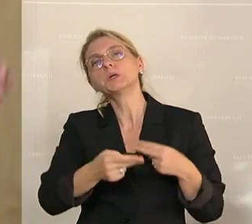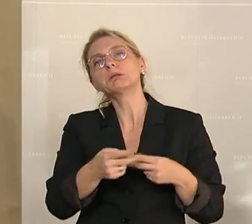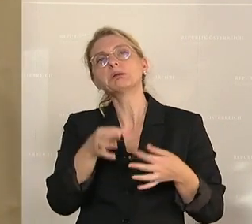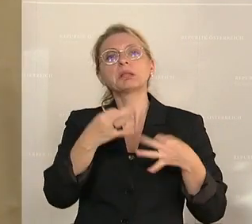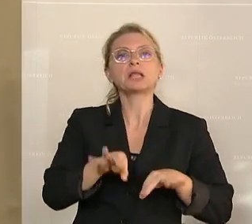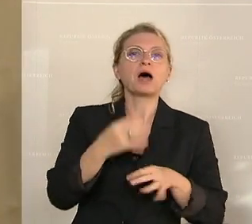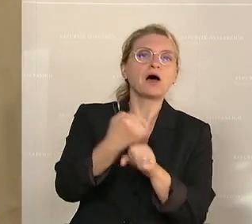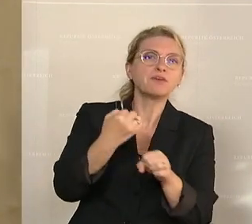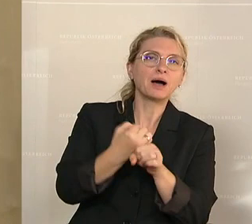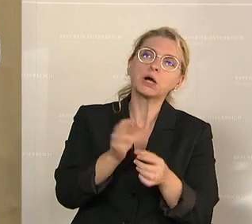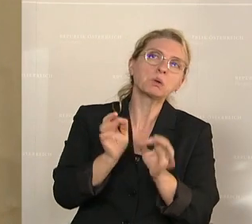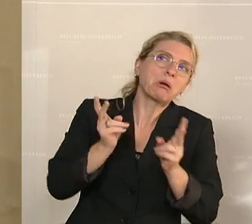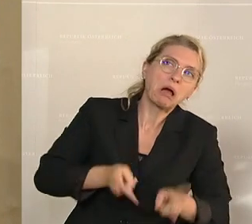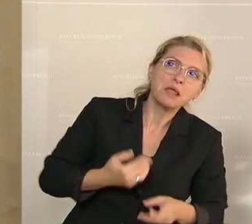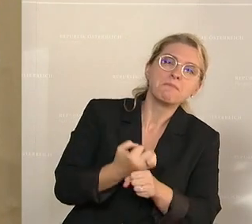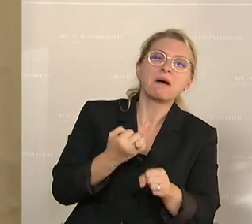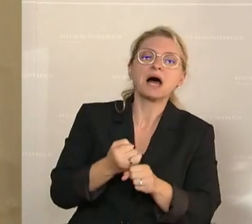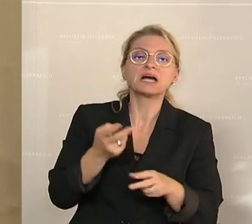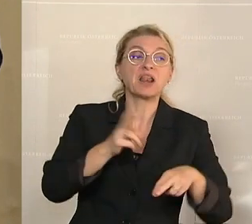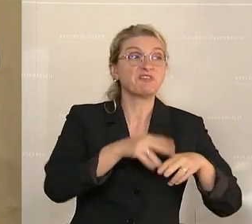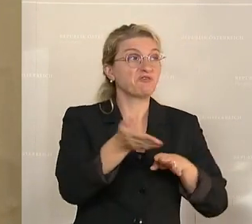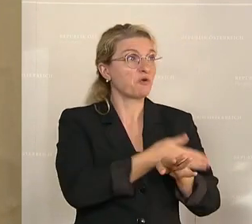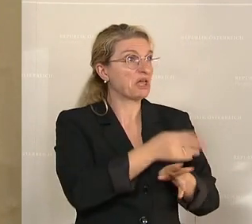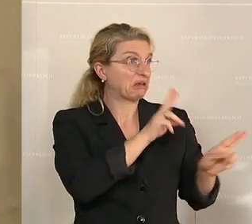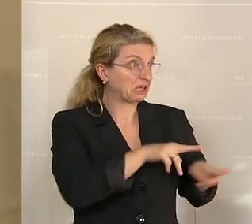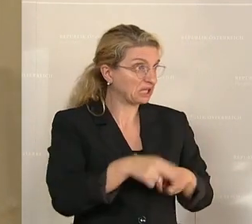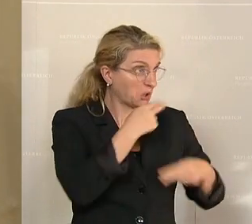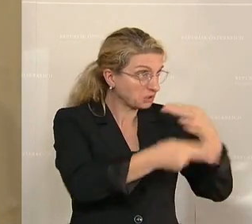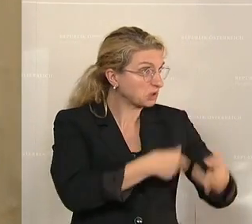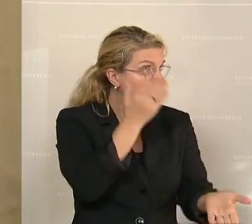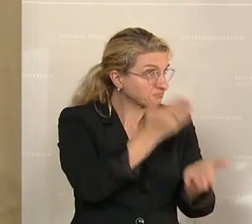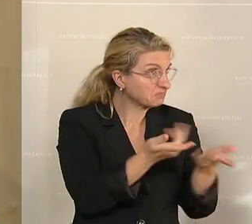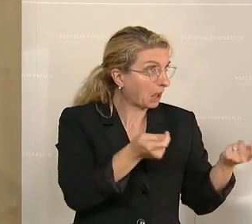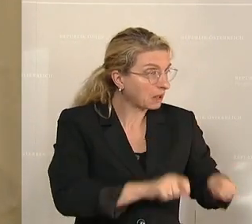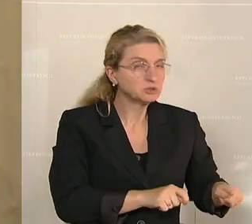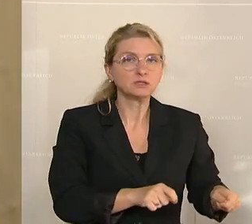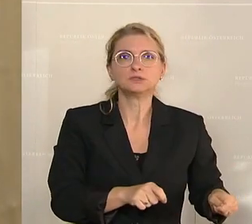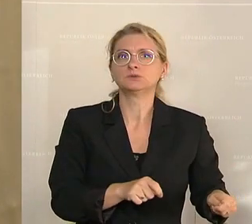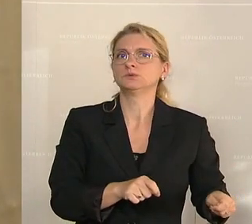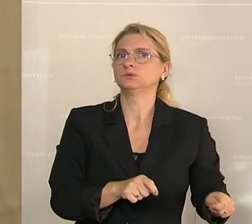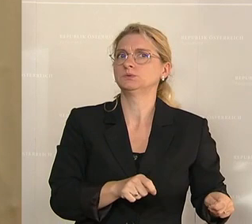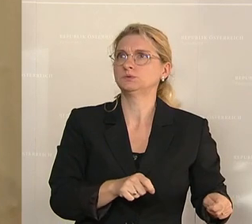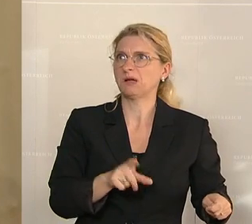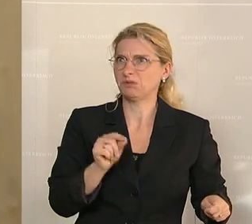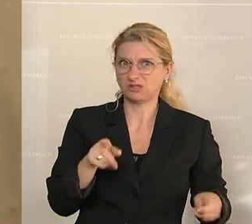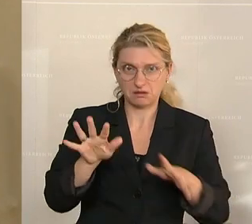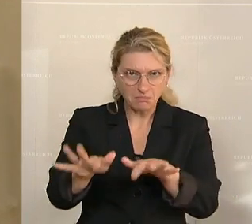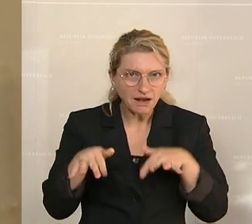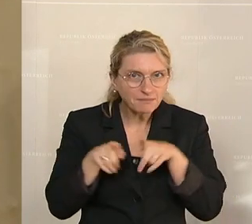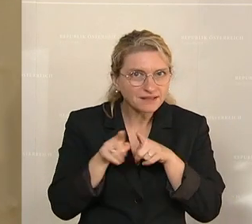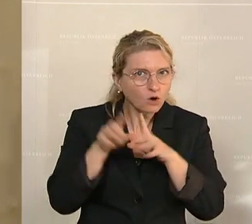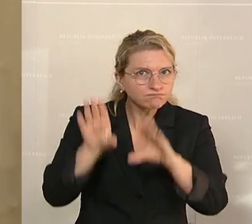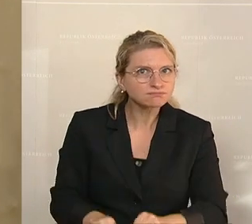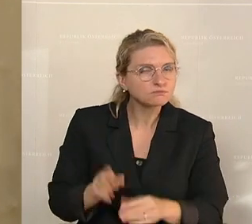oder können soll, wenn die gerichtlichen Untersuchungen abgeschlossen sind, dann schaltet man auch noch das Parlament mit aus. Also, liebe